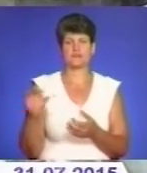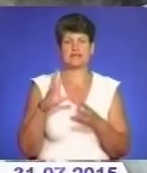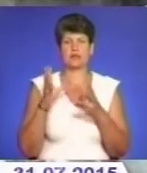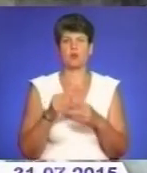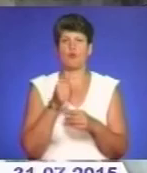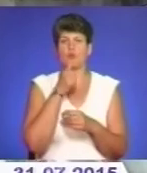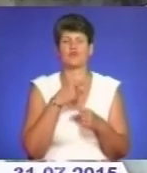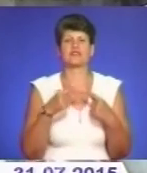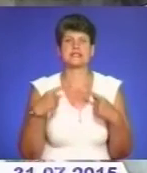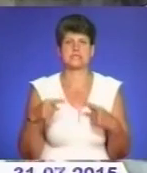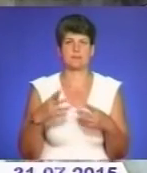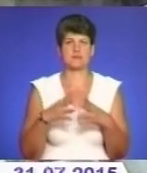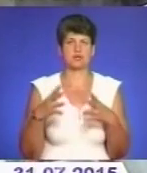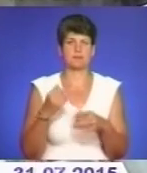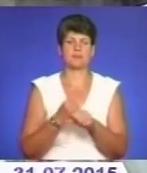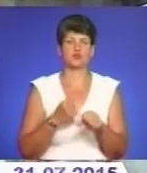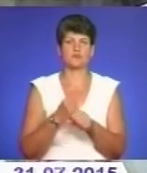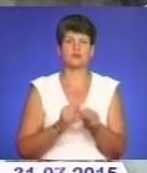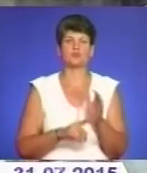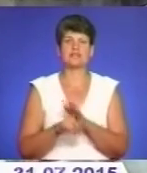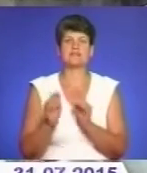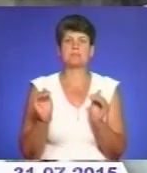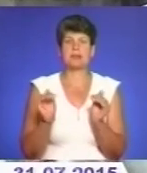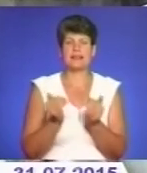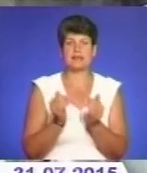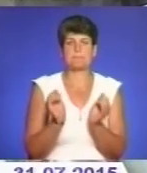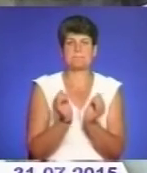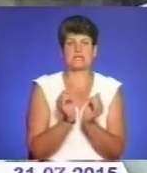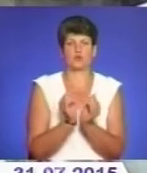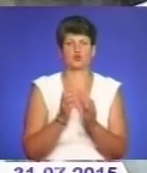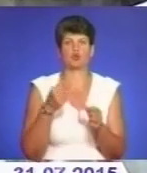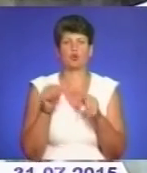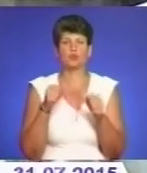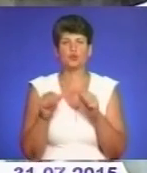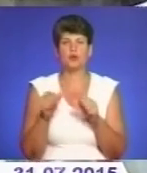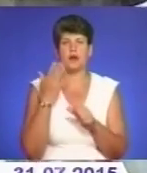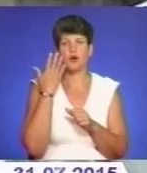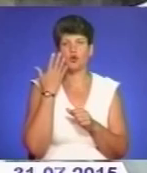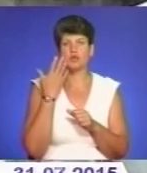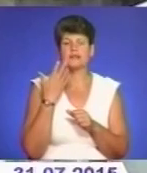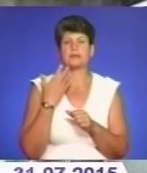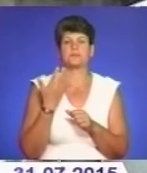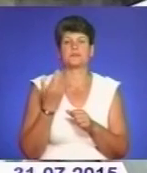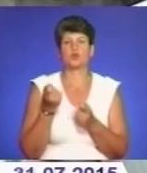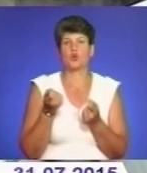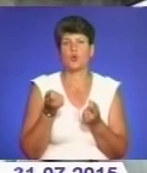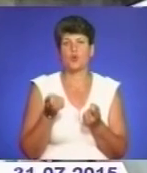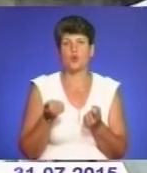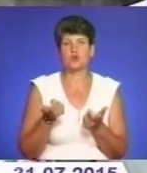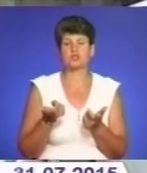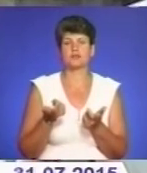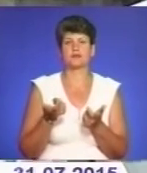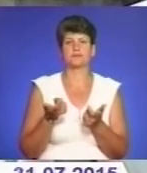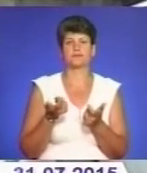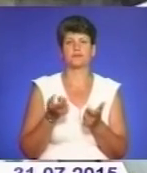різних масштабах працювати. Починав з маленьких масштабів, мікроскульптура. Але коли трошки, скажімо